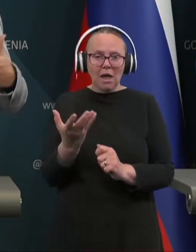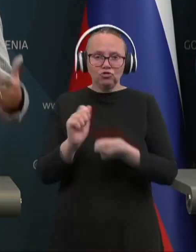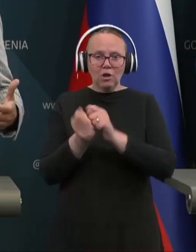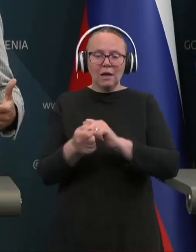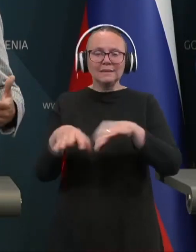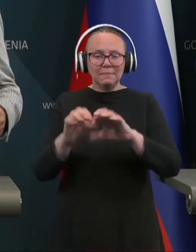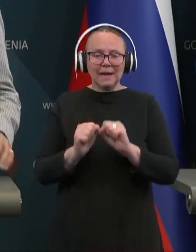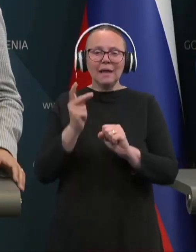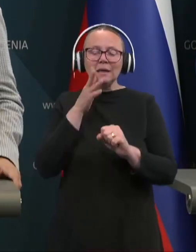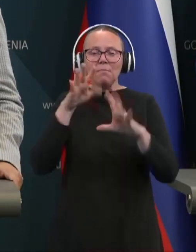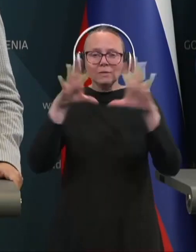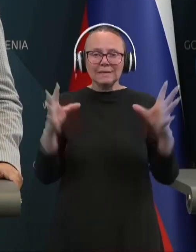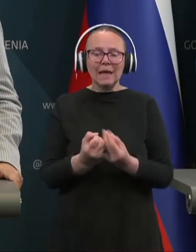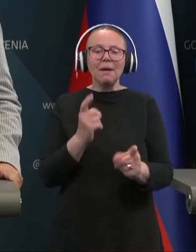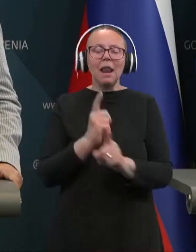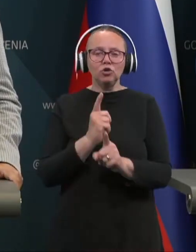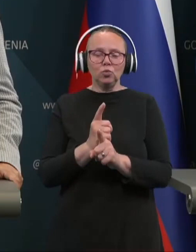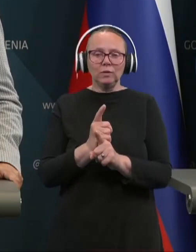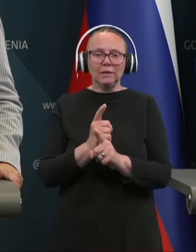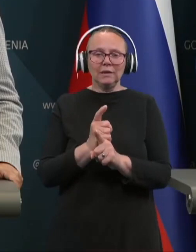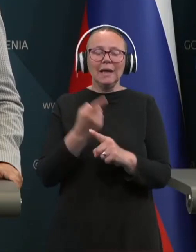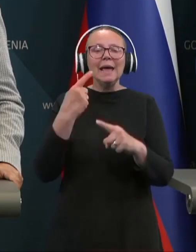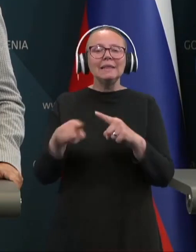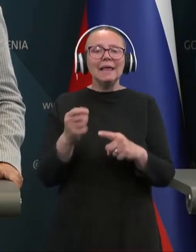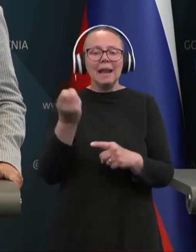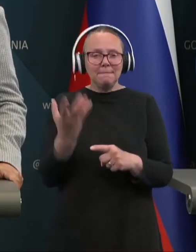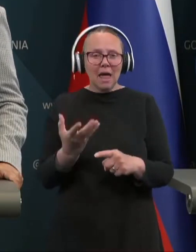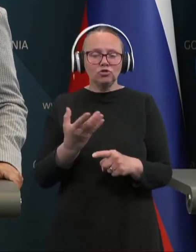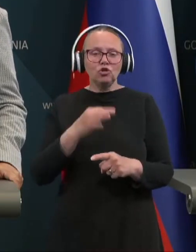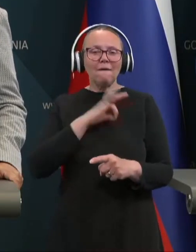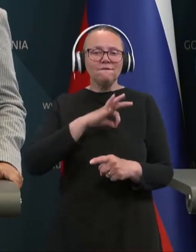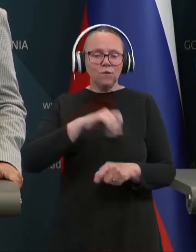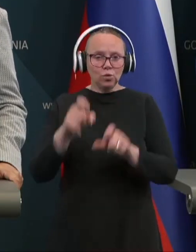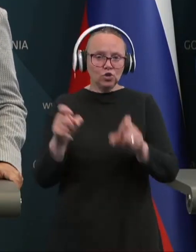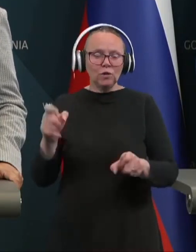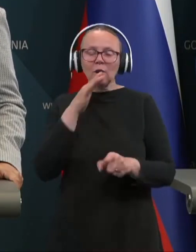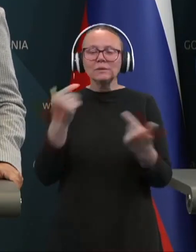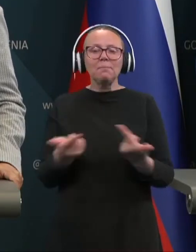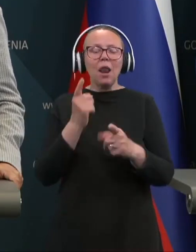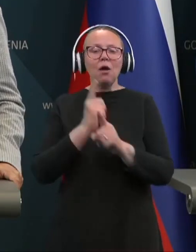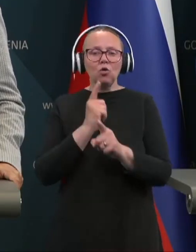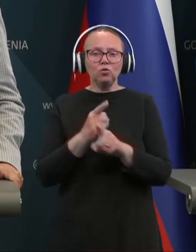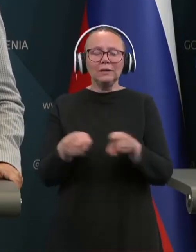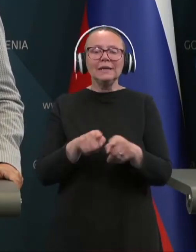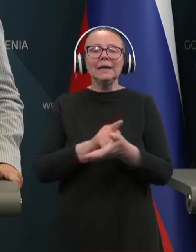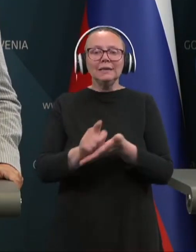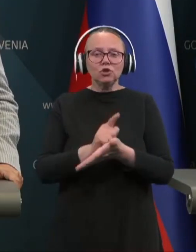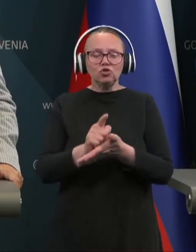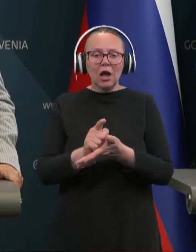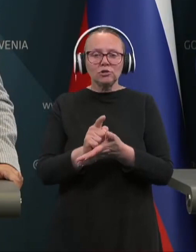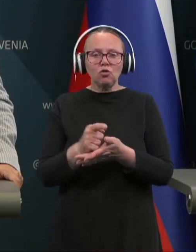sprejeta in ki bo zajemala tudi del plač funkcionarjev, se bo lahko tudi v sočasnost